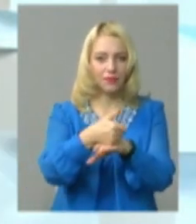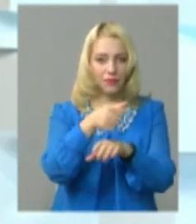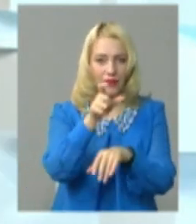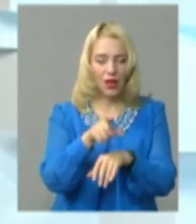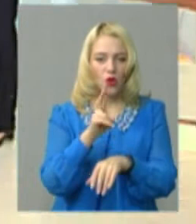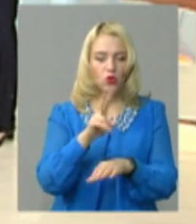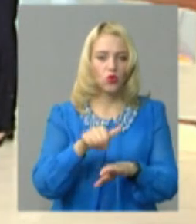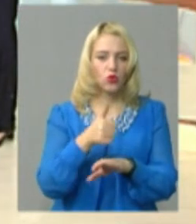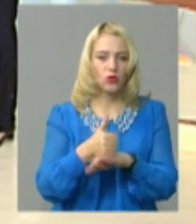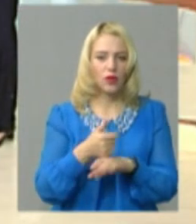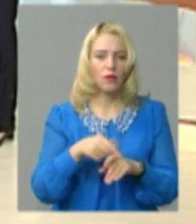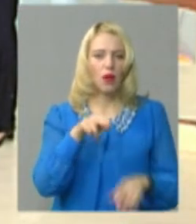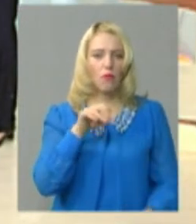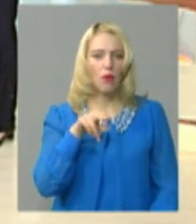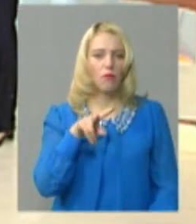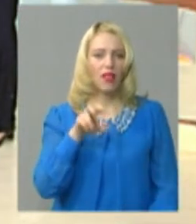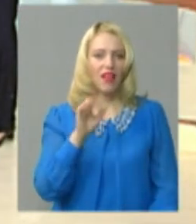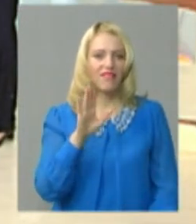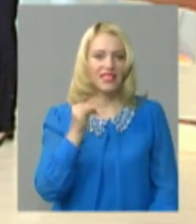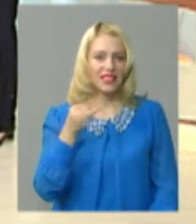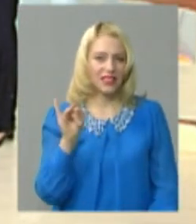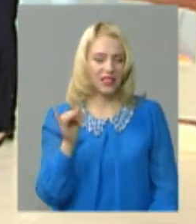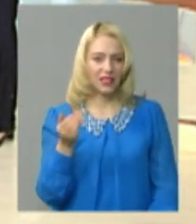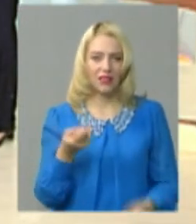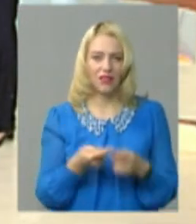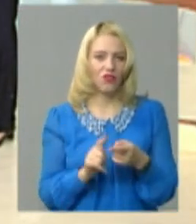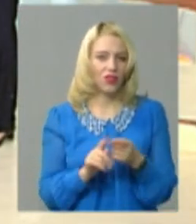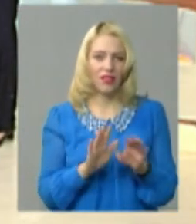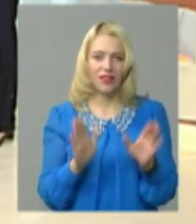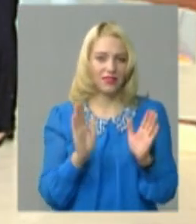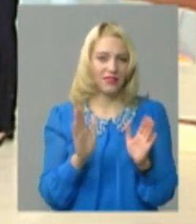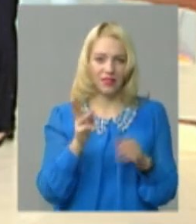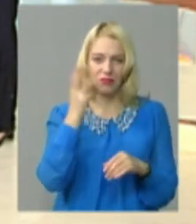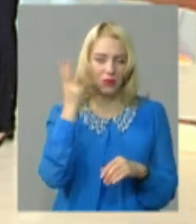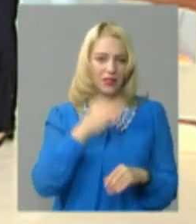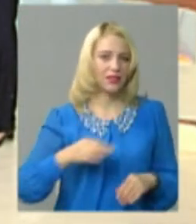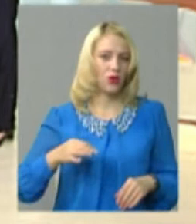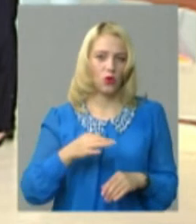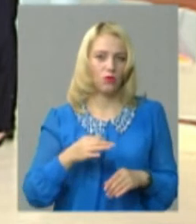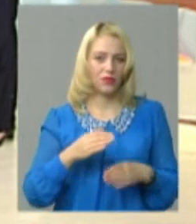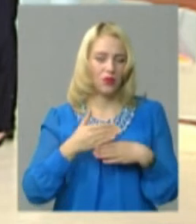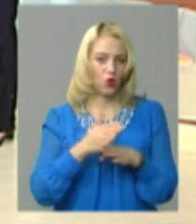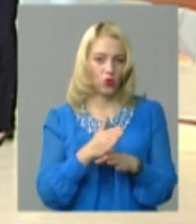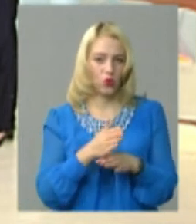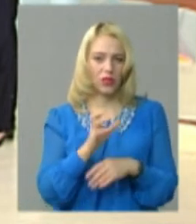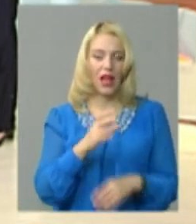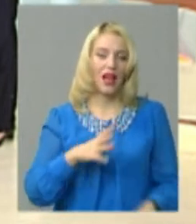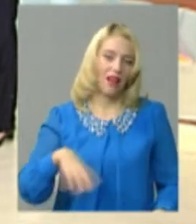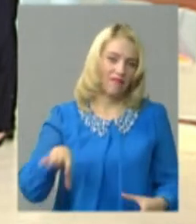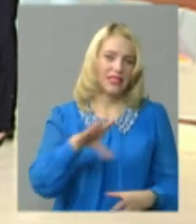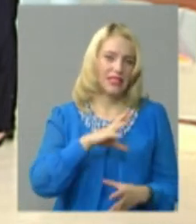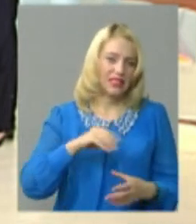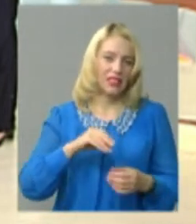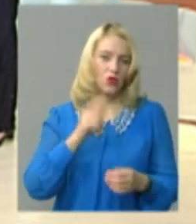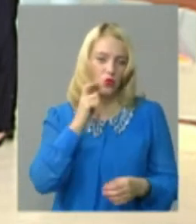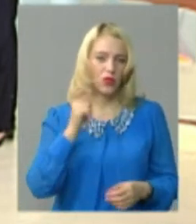нашу партію Михайло Поплавський, вона не тільки в Хмельницькій області розкололася, а в загальному